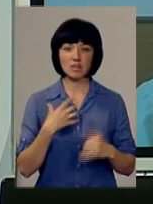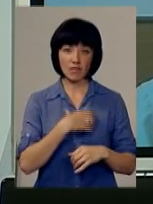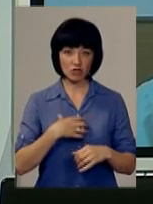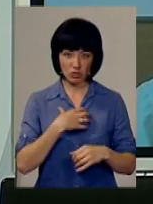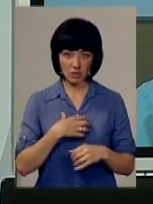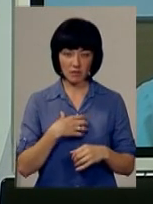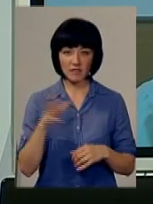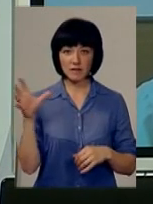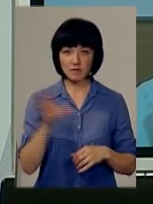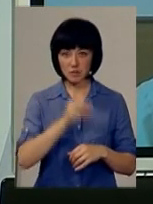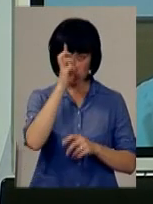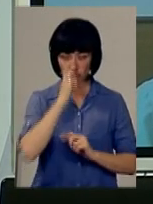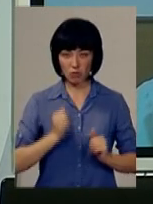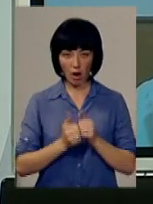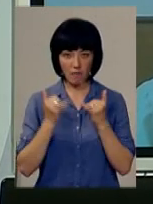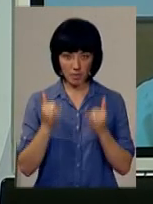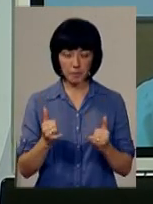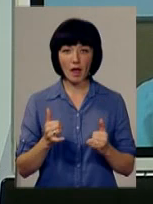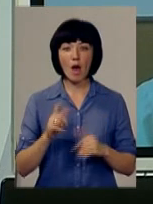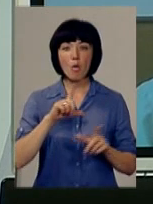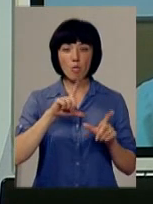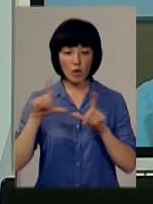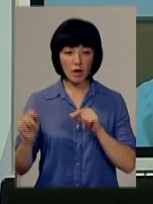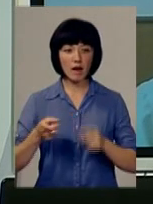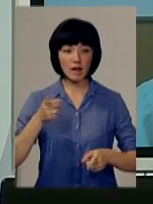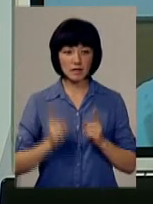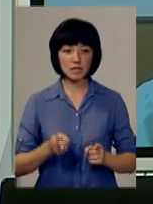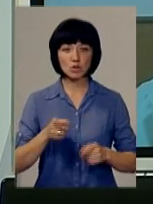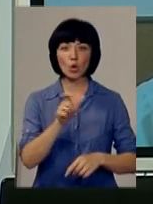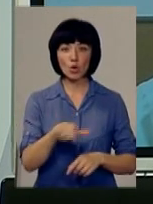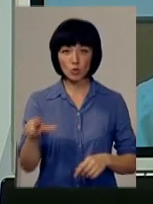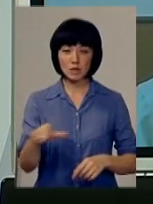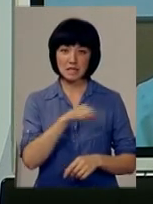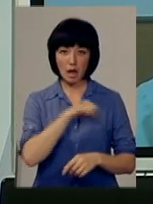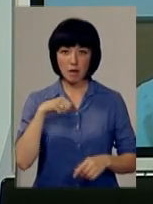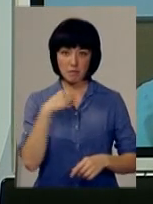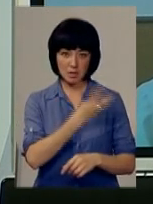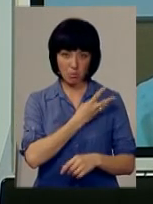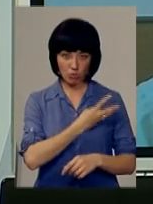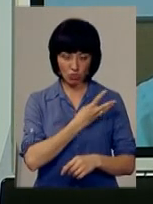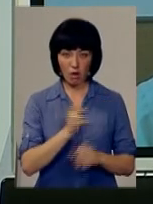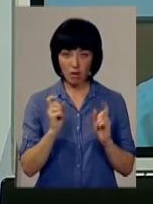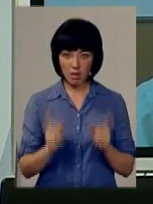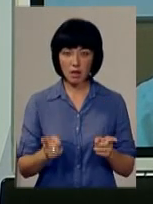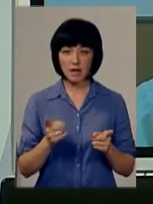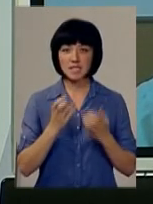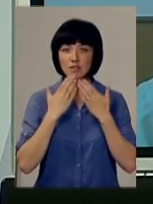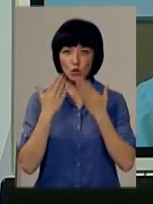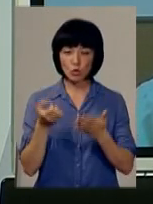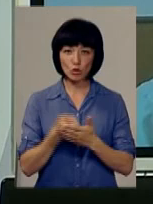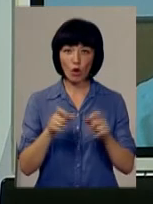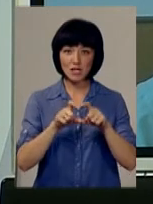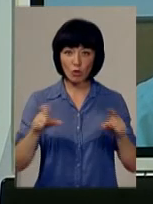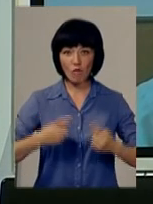всієї держави. Поїхали дійсно люди, які самі виявили це бажання. Ми звернулися до